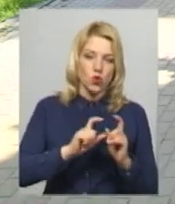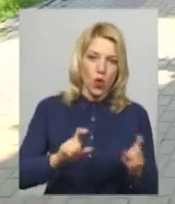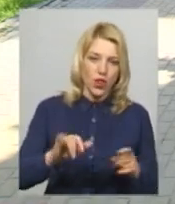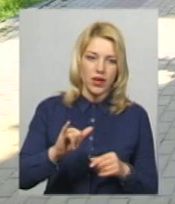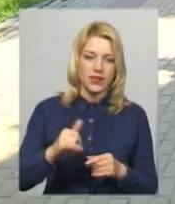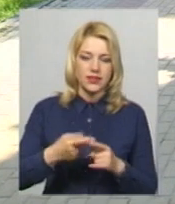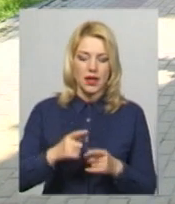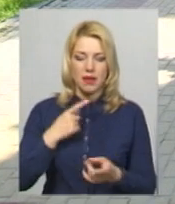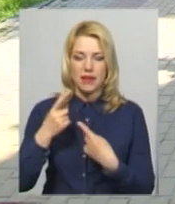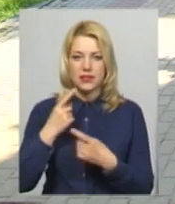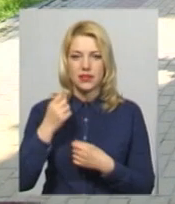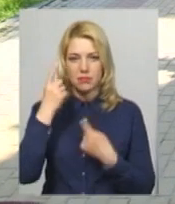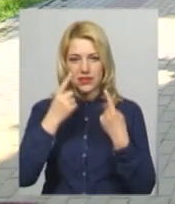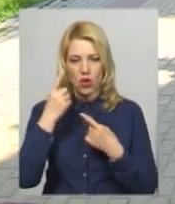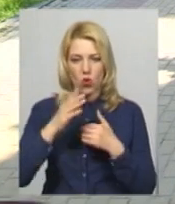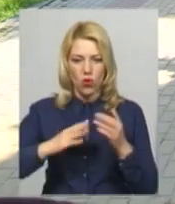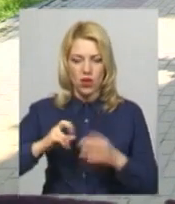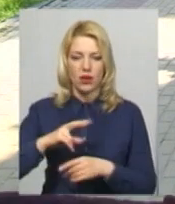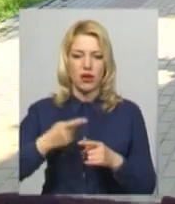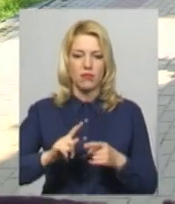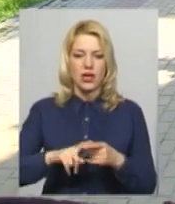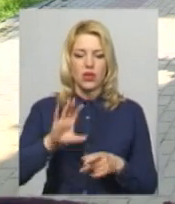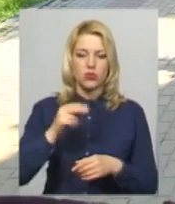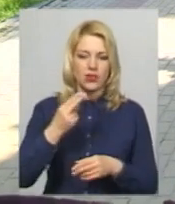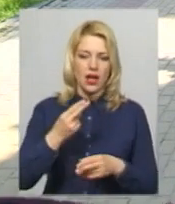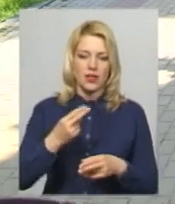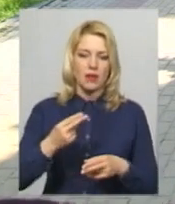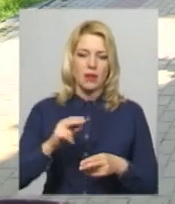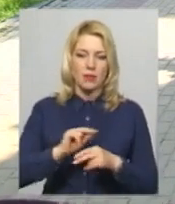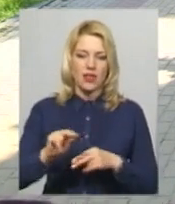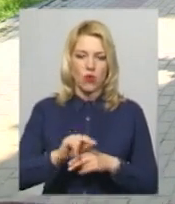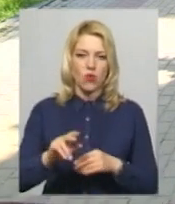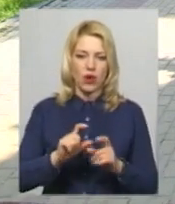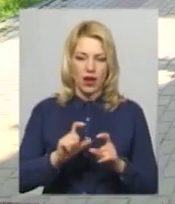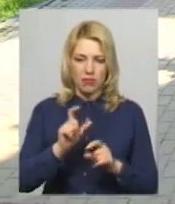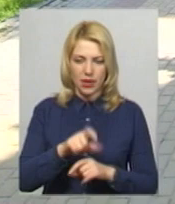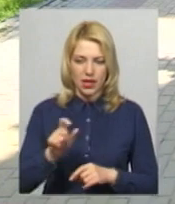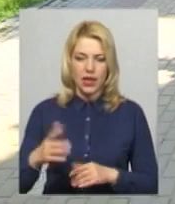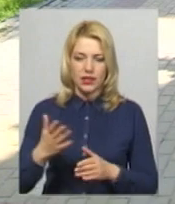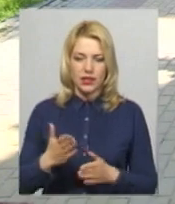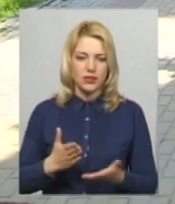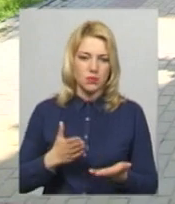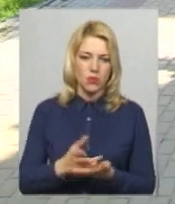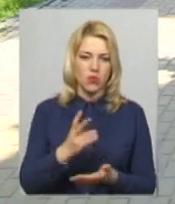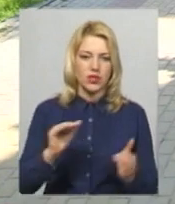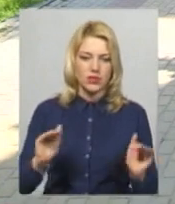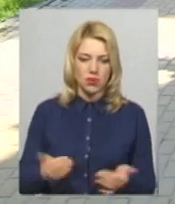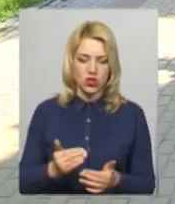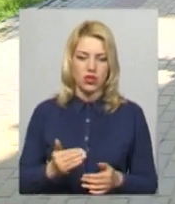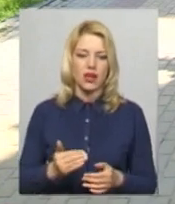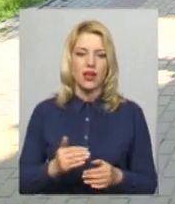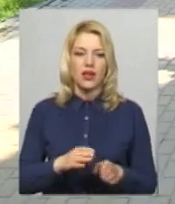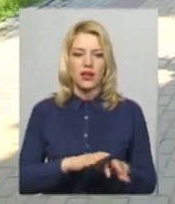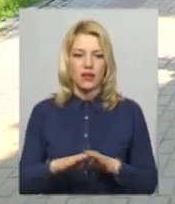є басні з психологами, соціальними педагогами, перегляд тематичних фільмів, які спрямовані на зниження рівня булінгу серед